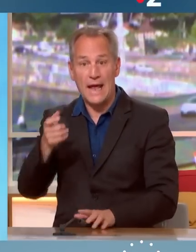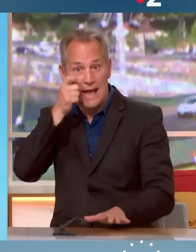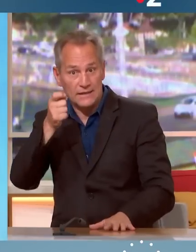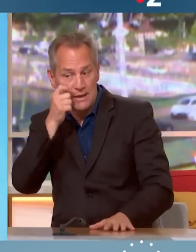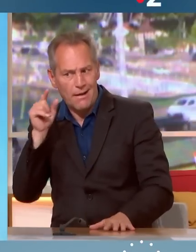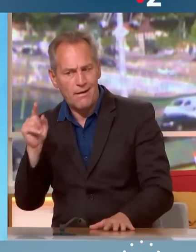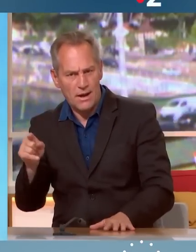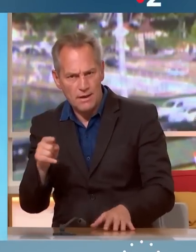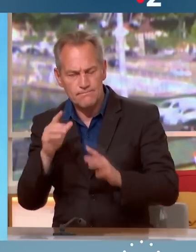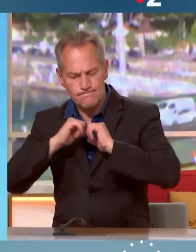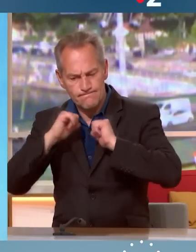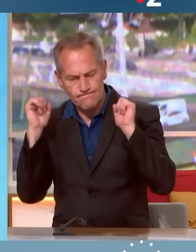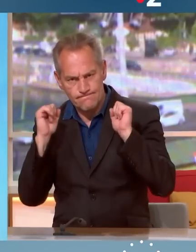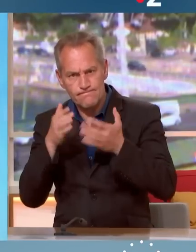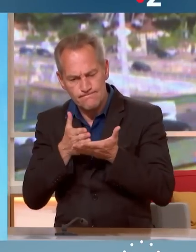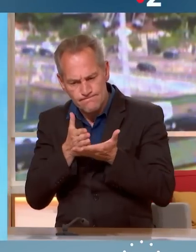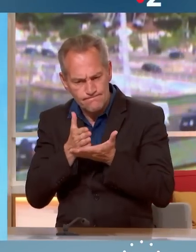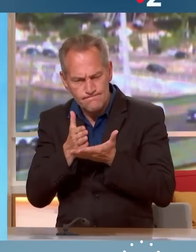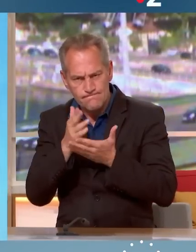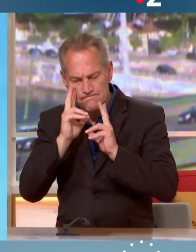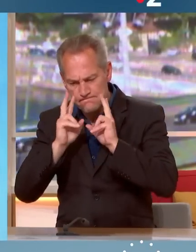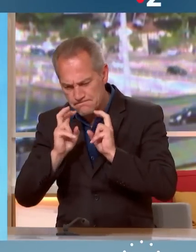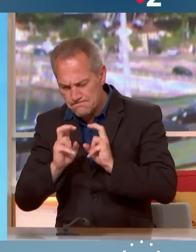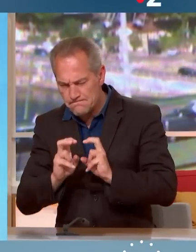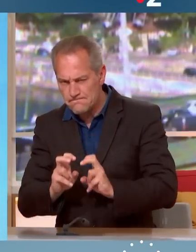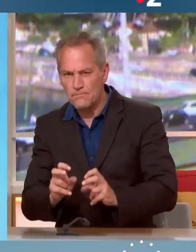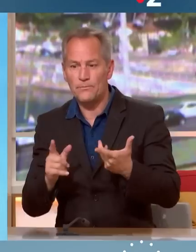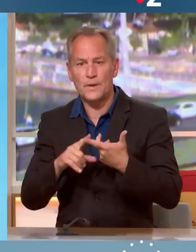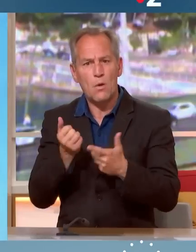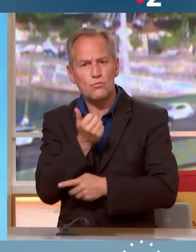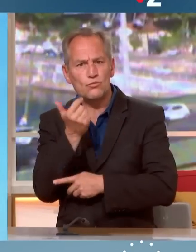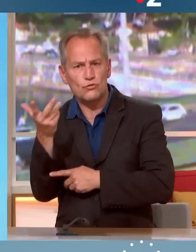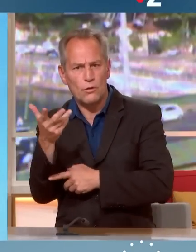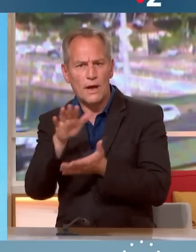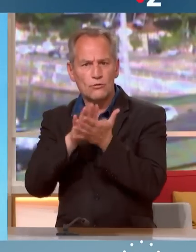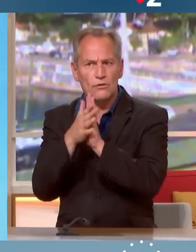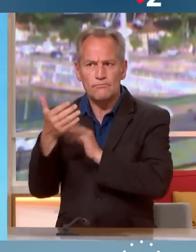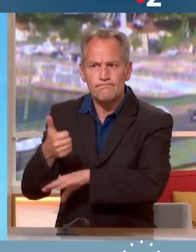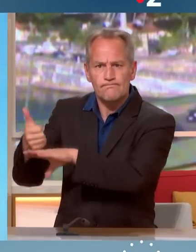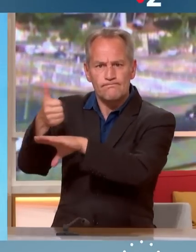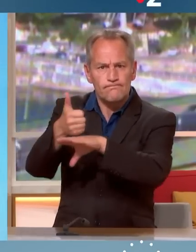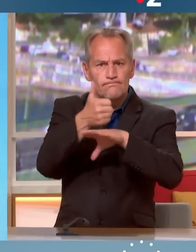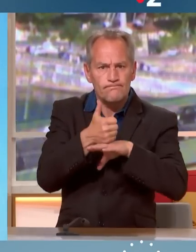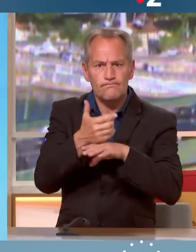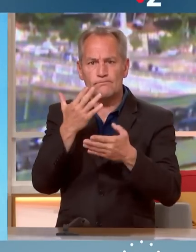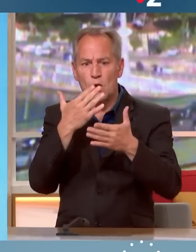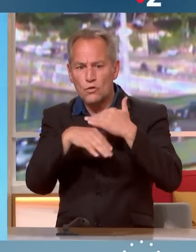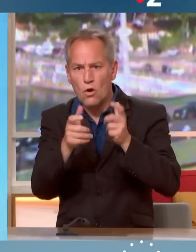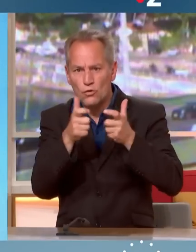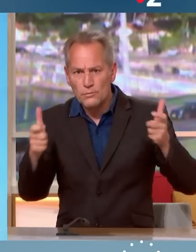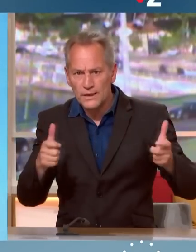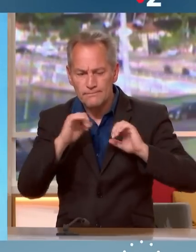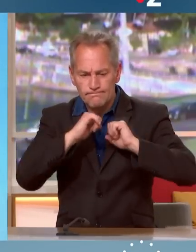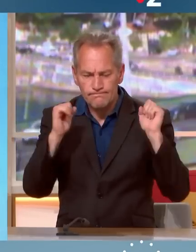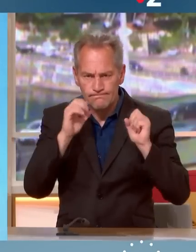été regardée aussi par certaines organisations dans des entreprises qui se sont posées cette question. Vous